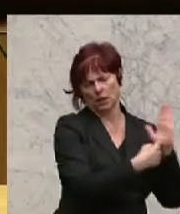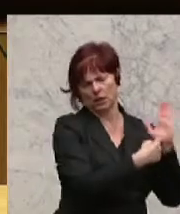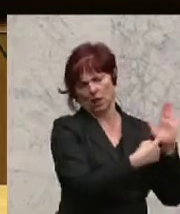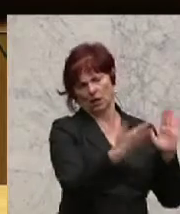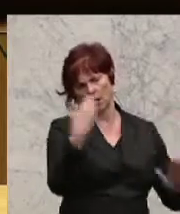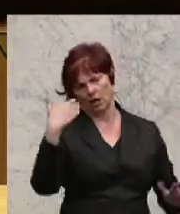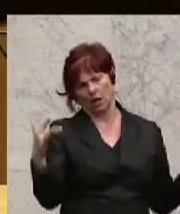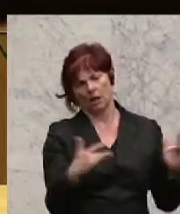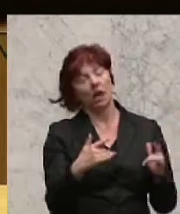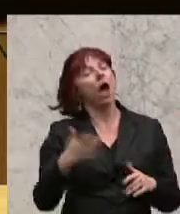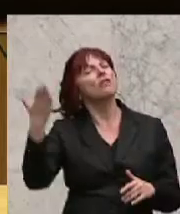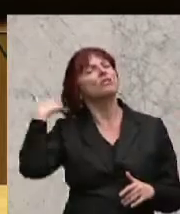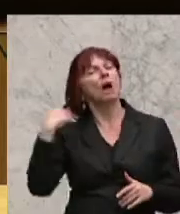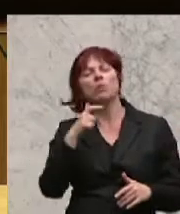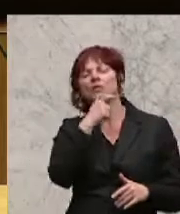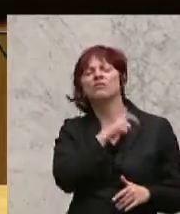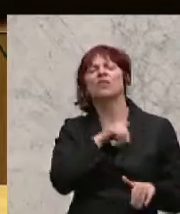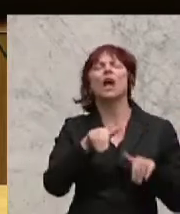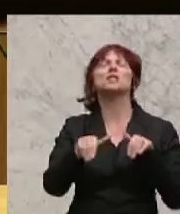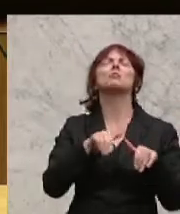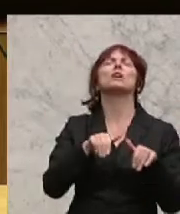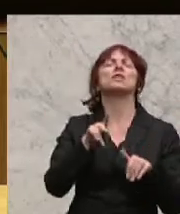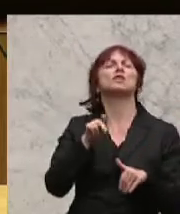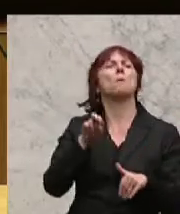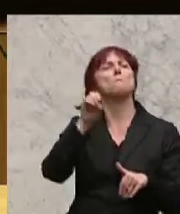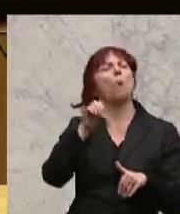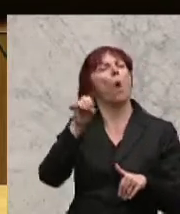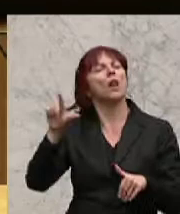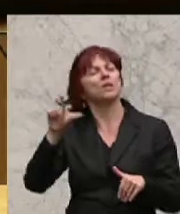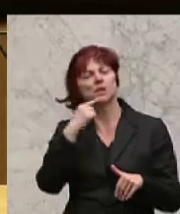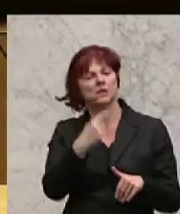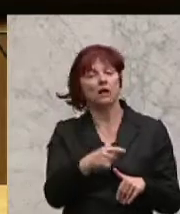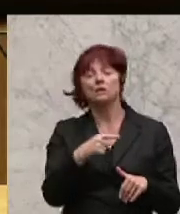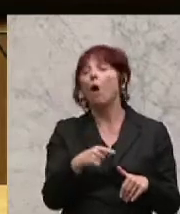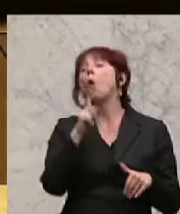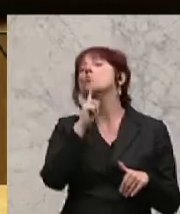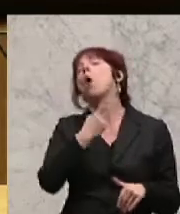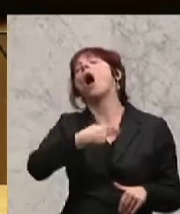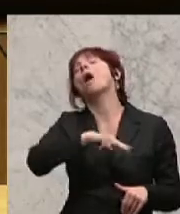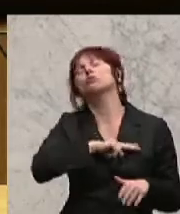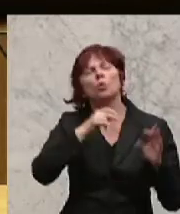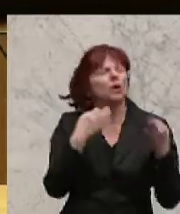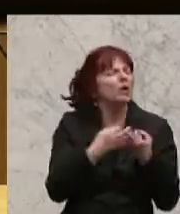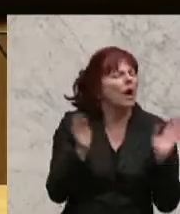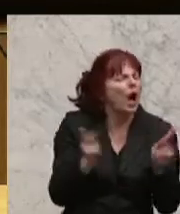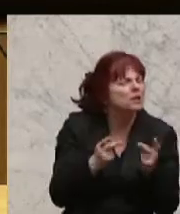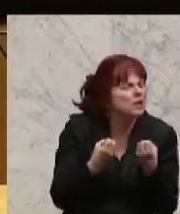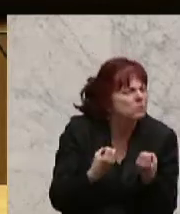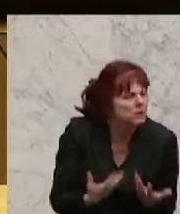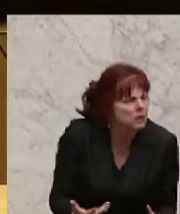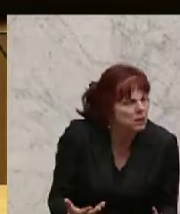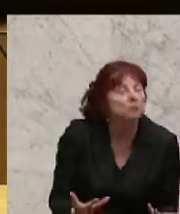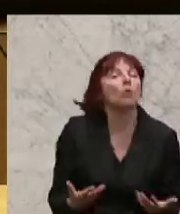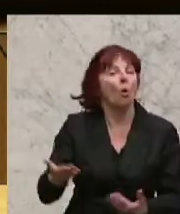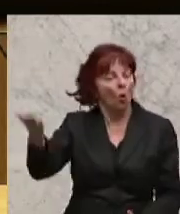ist überhaupt kein Problem, das sind nur Haftungen, da passiert überhaupt nichts. Nur Haftungen, das hat er hier wörtlich gesagt. Und das hat uns damals auch ja wirklich auf die